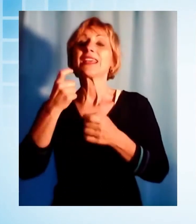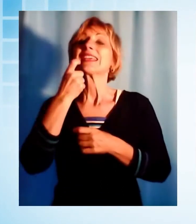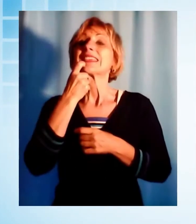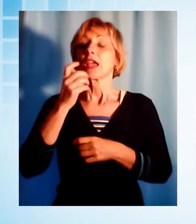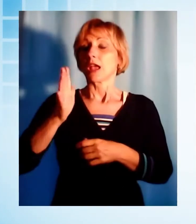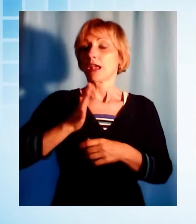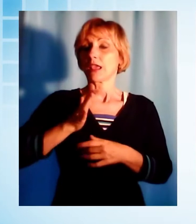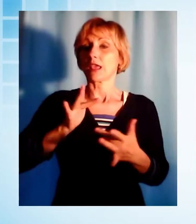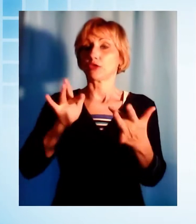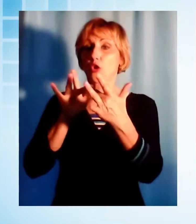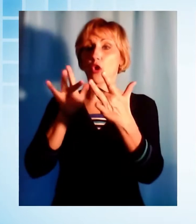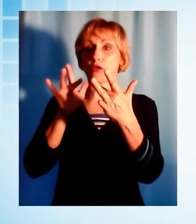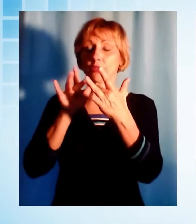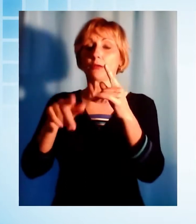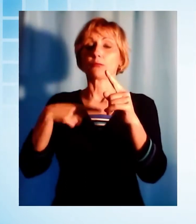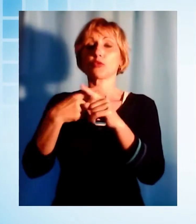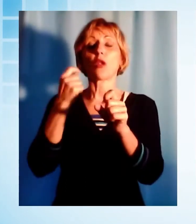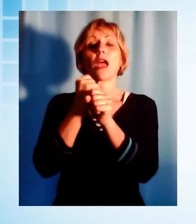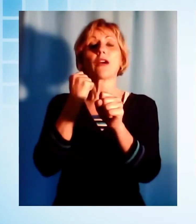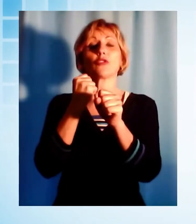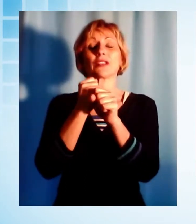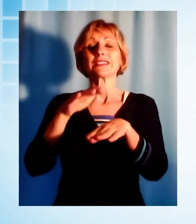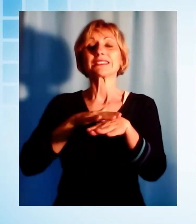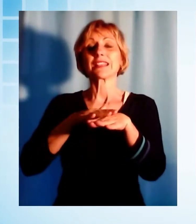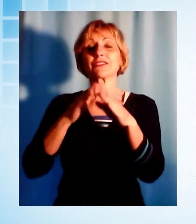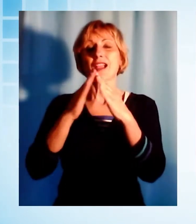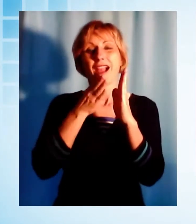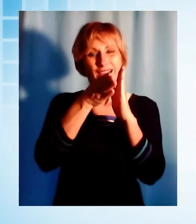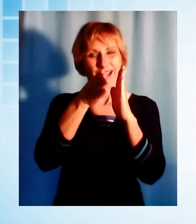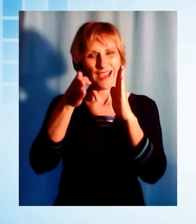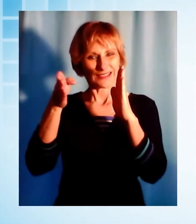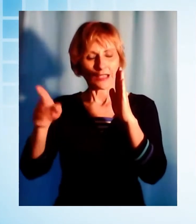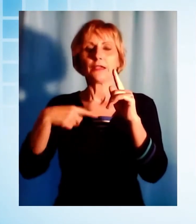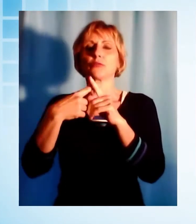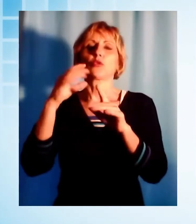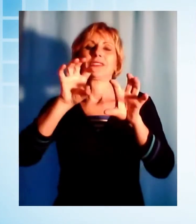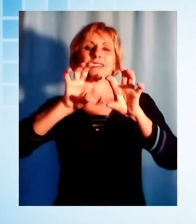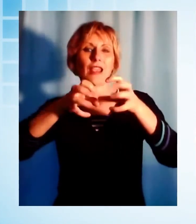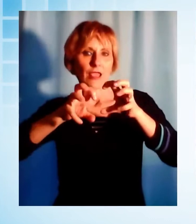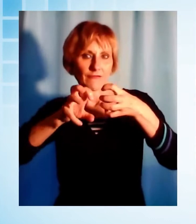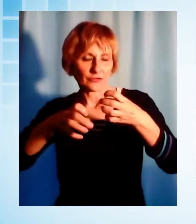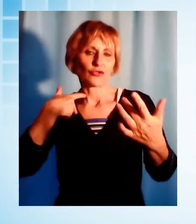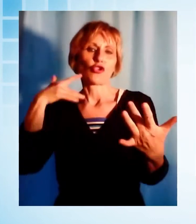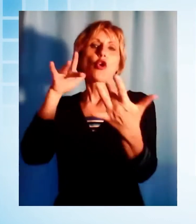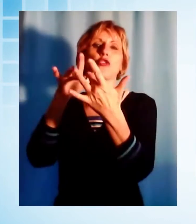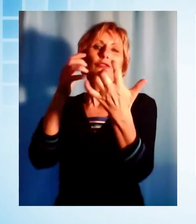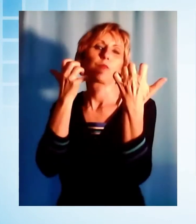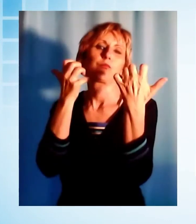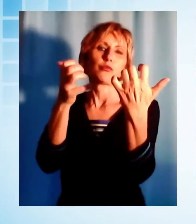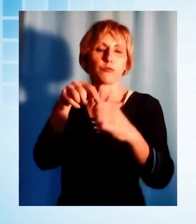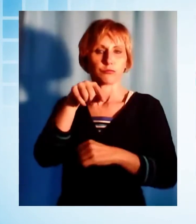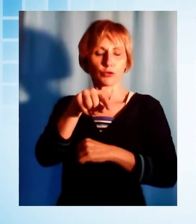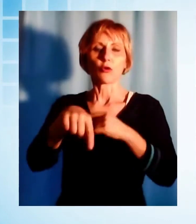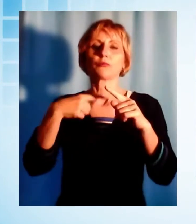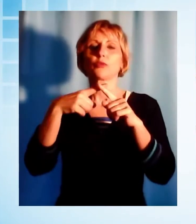lavoratori dei servizi a domicilio, i lavoratori dell'editoria e dell'emittenza televisiva a contatto con il pubblico, gli edicolanti e